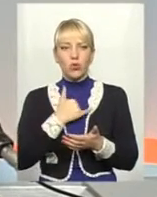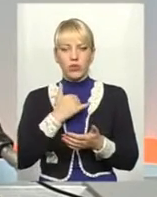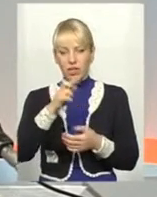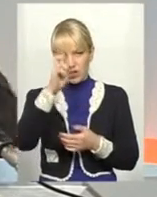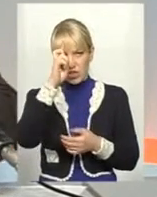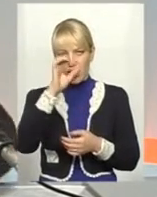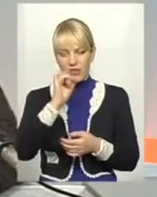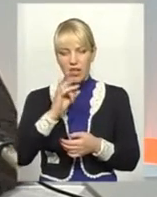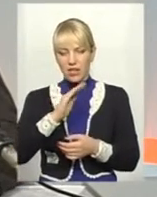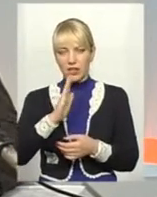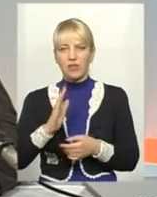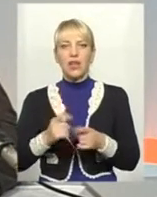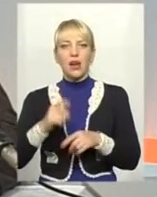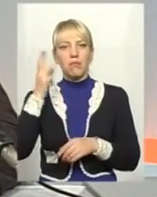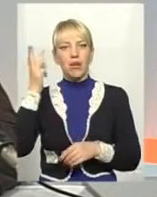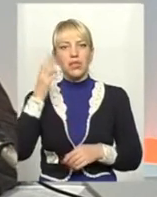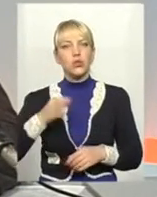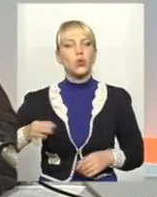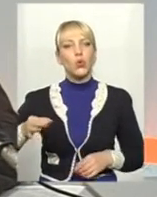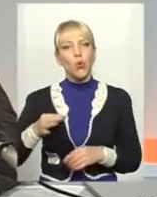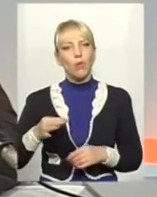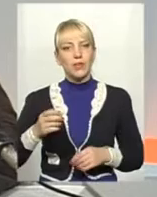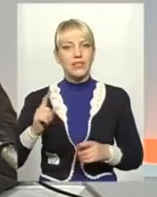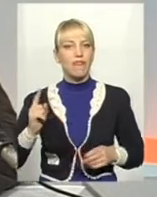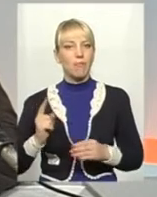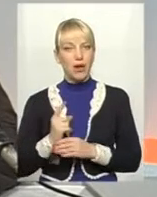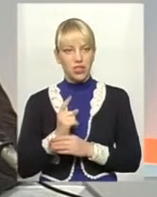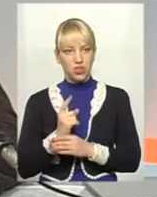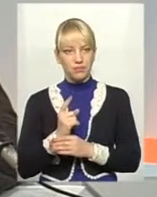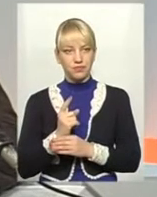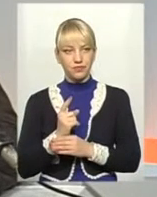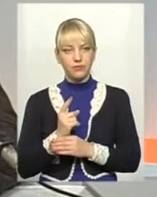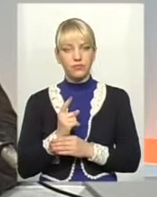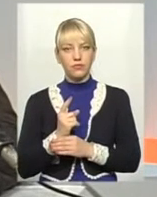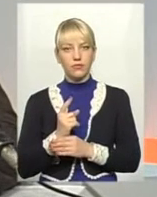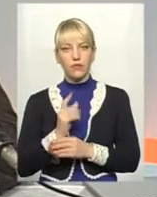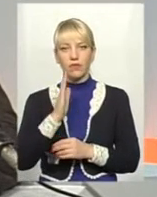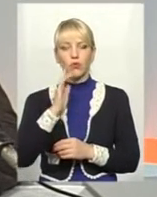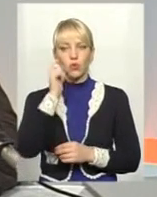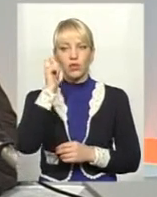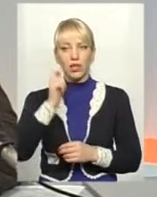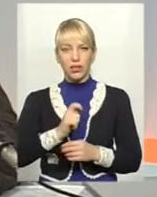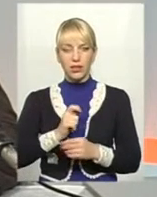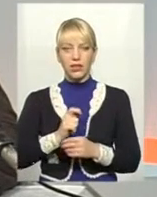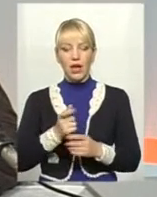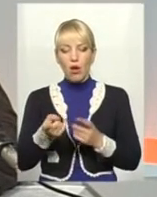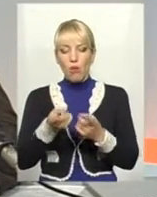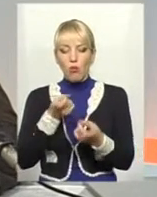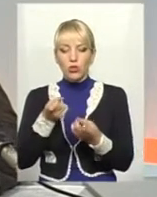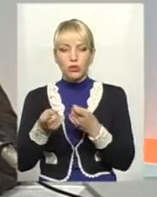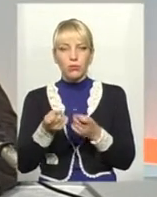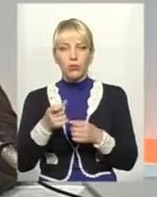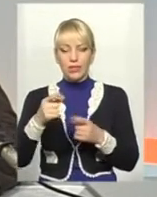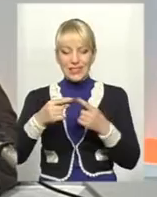Державному архіві Хмельницької області. А вперше, ну, фактично, почерпнули із галузевого